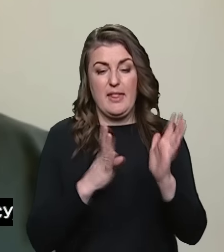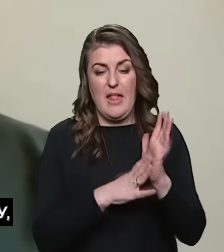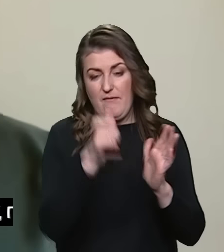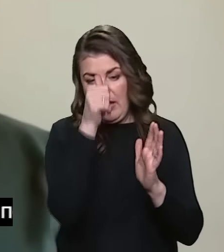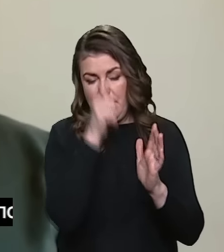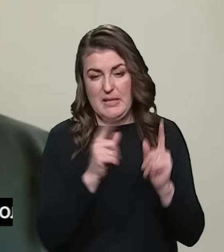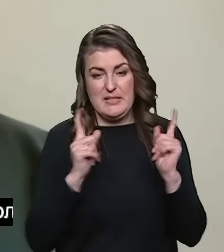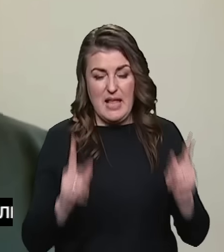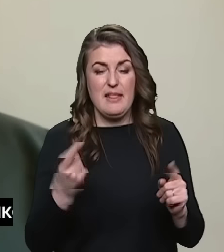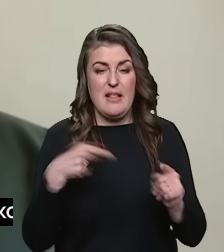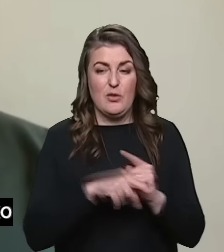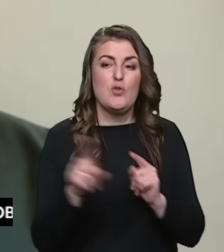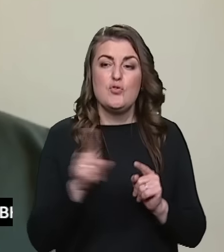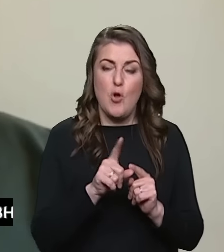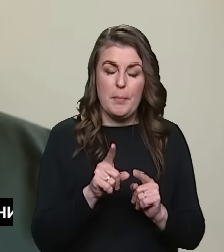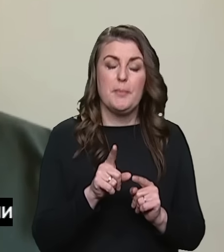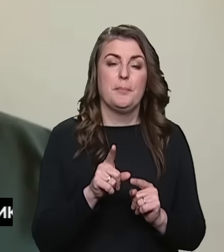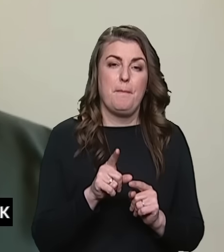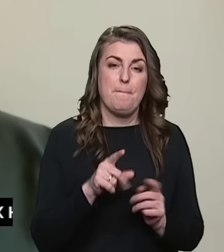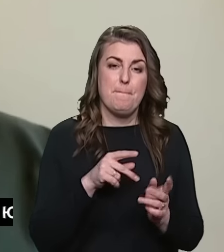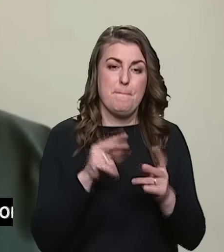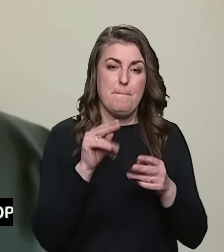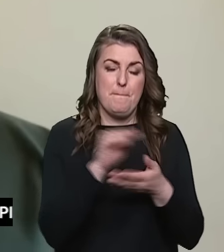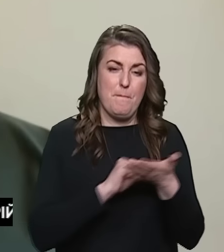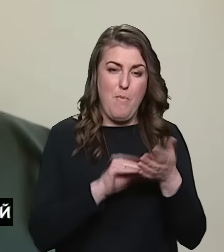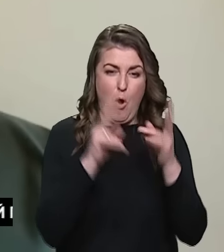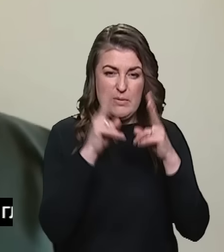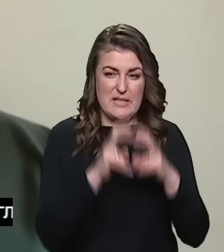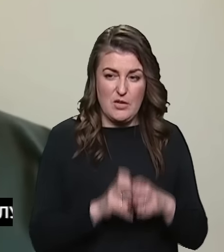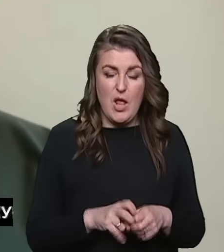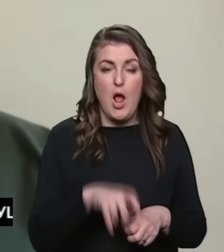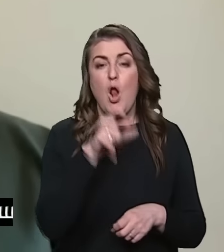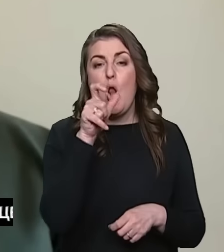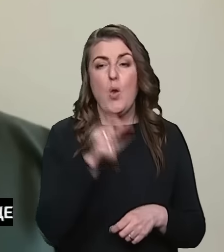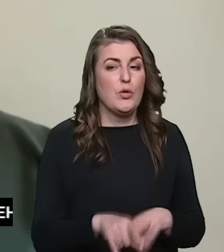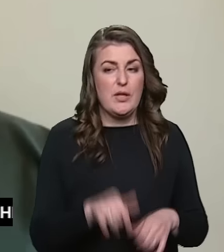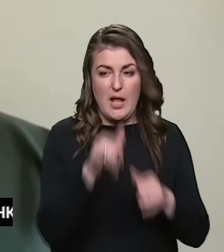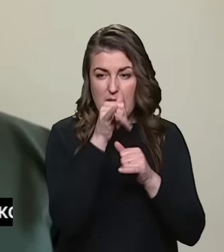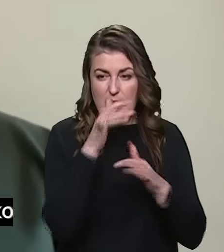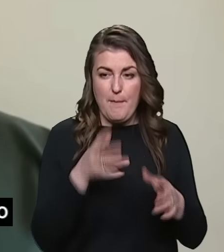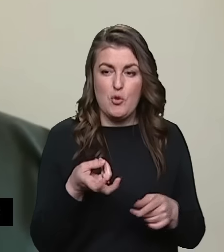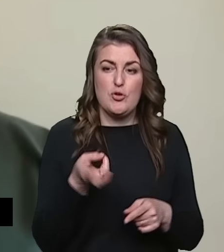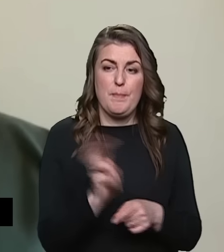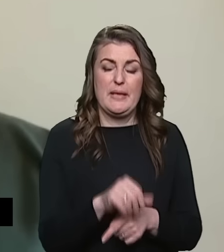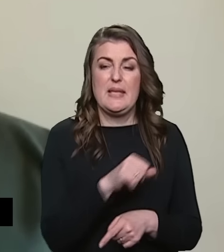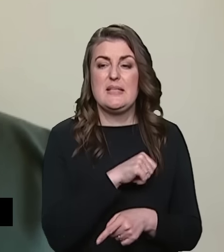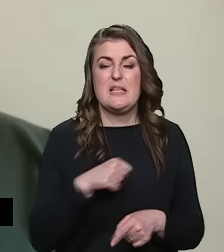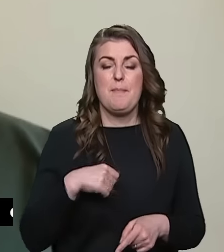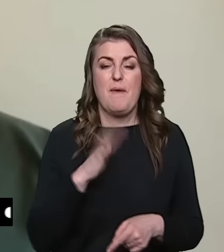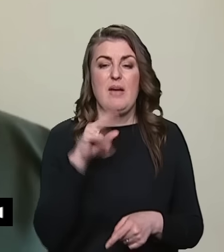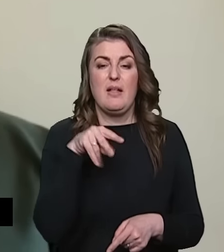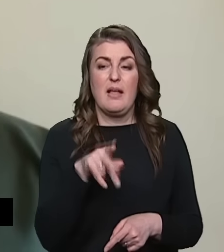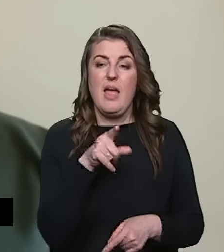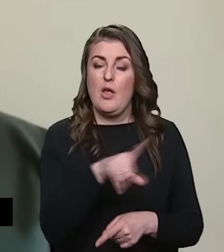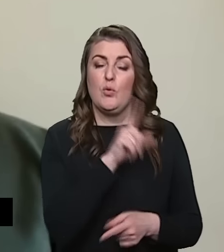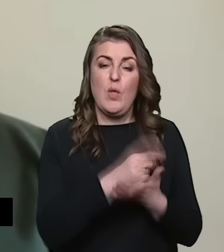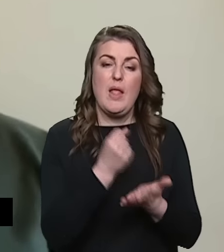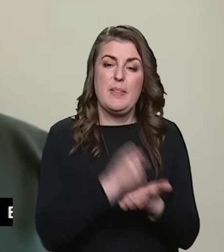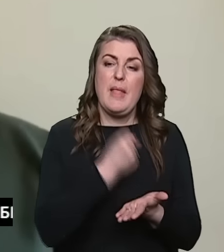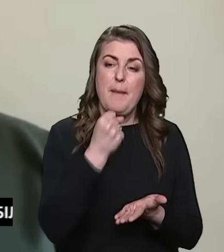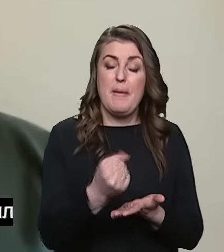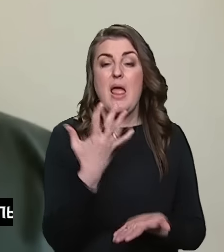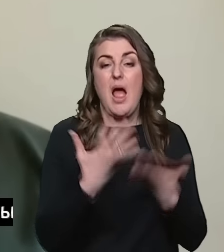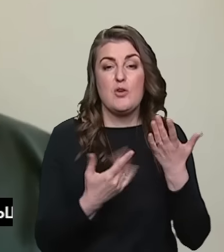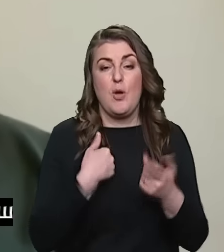місяців для того, щоб пройти переобстеження. Людина не може прийти сама в ВЛК. Її туди має